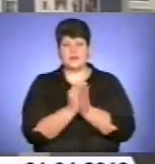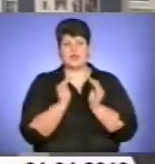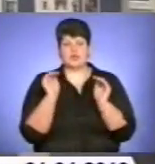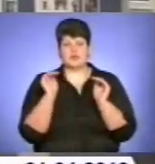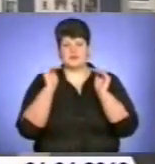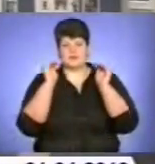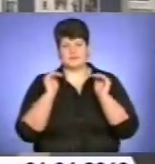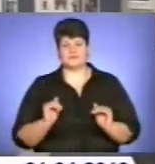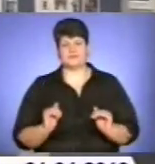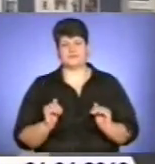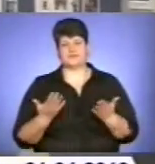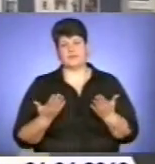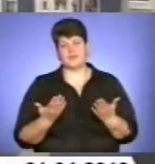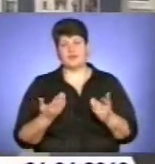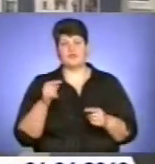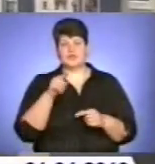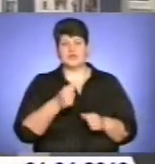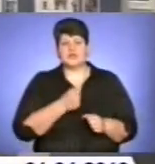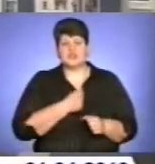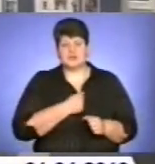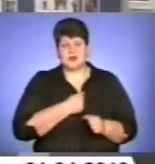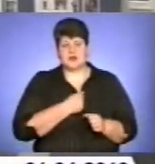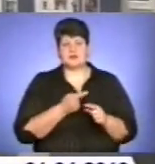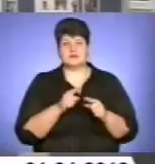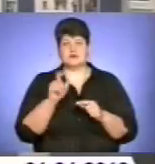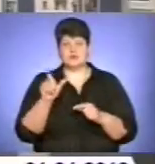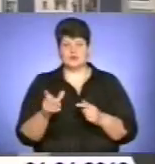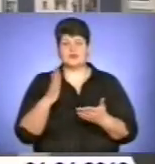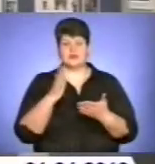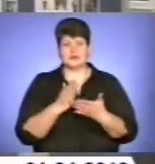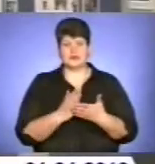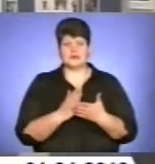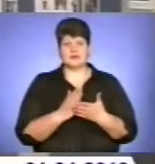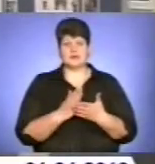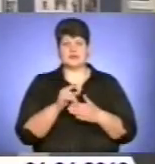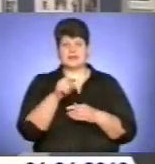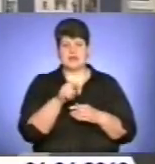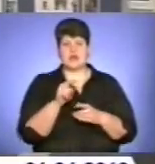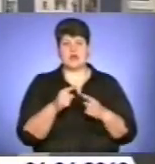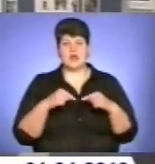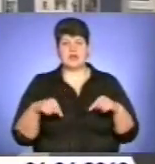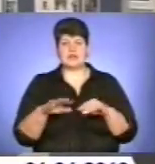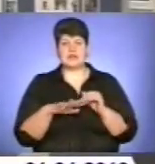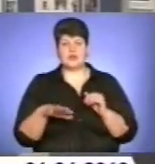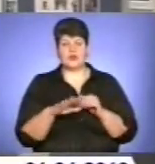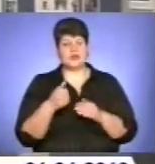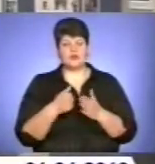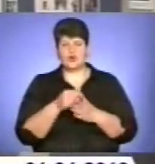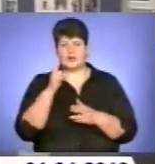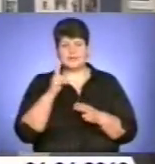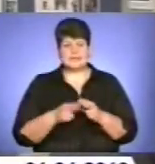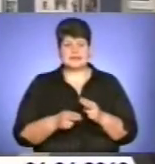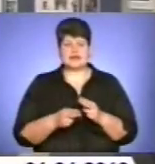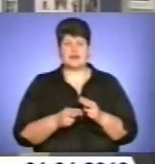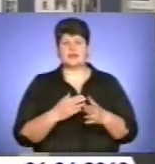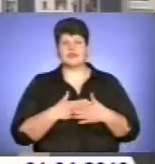статус. На жаль, ці люди відпадають саме під ту категорію, які не до кінця хочуть